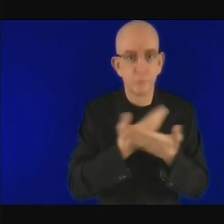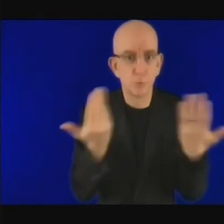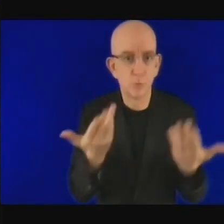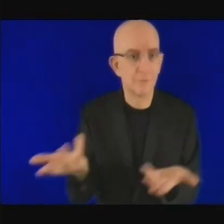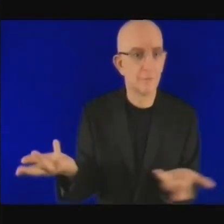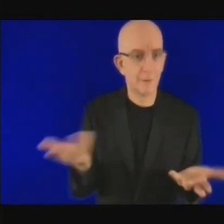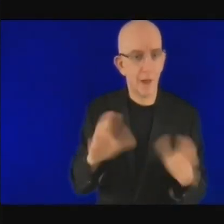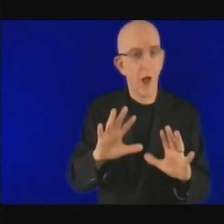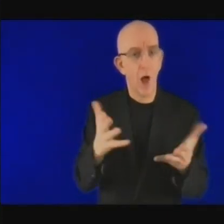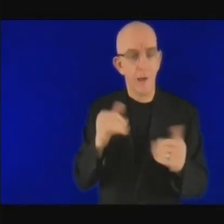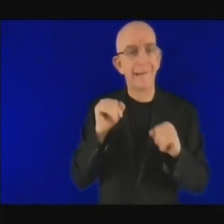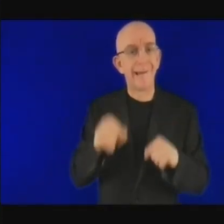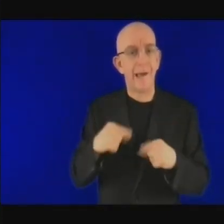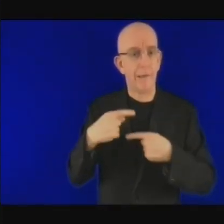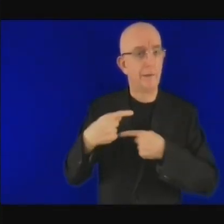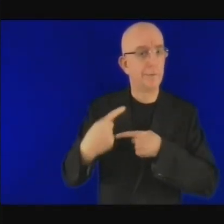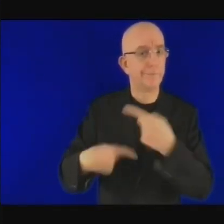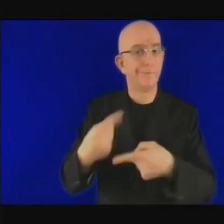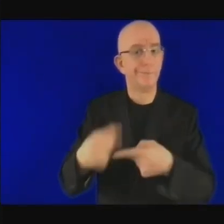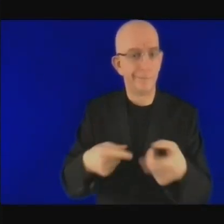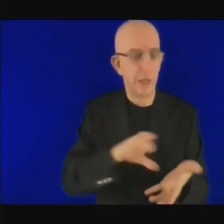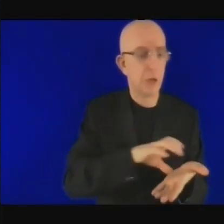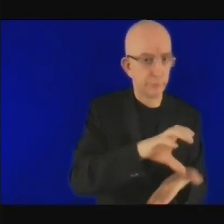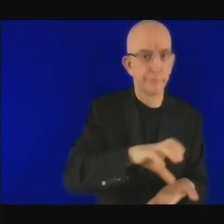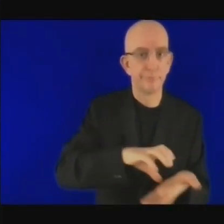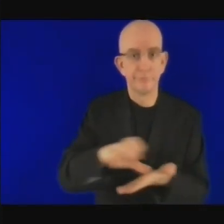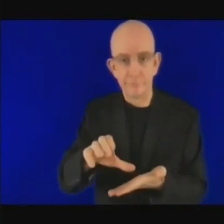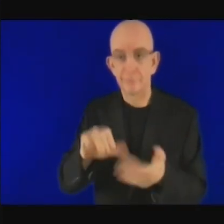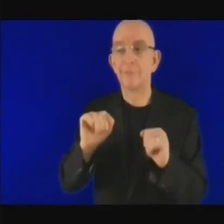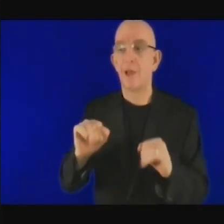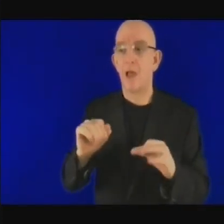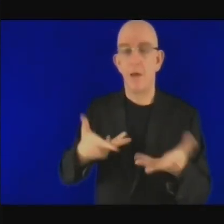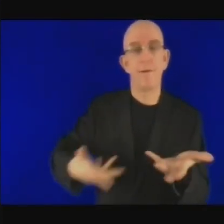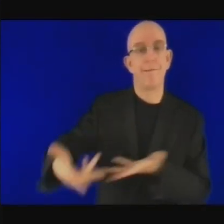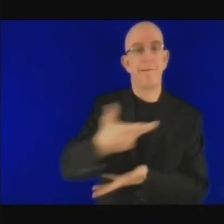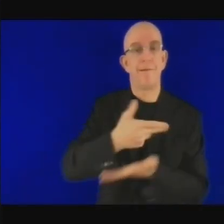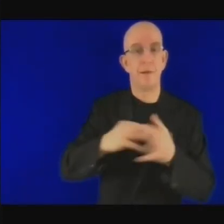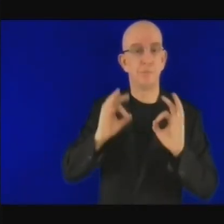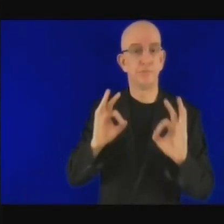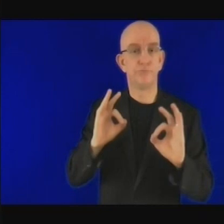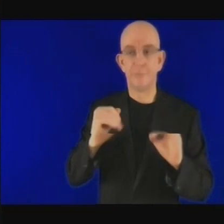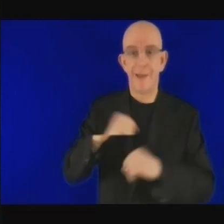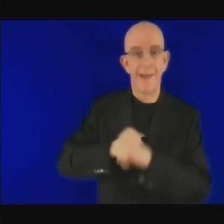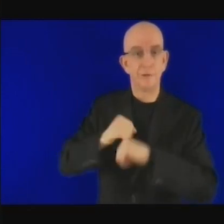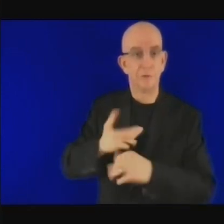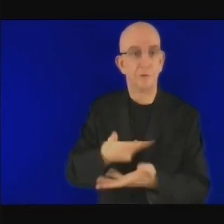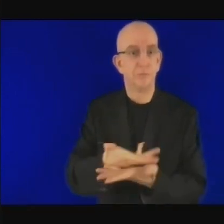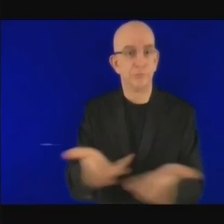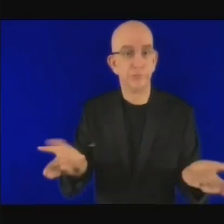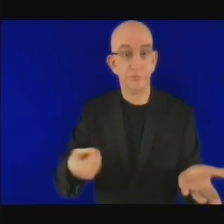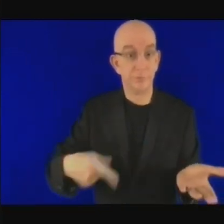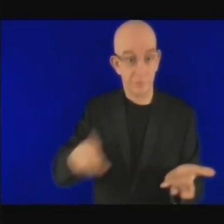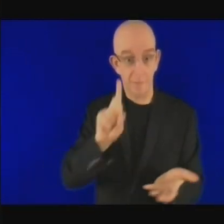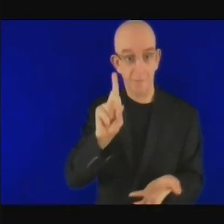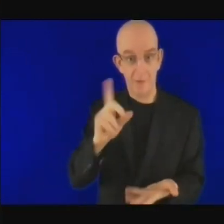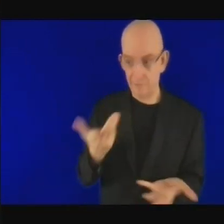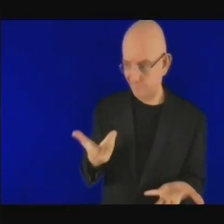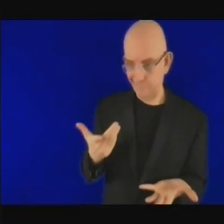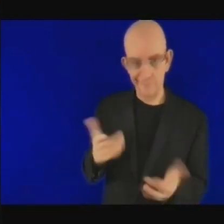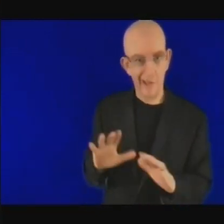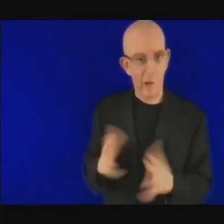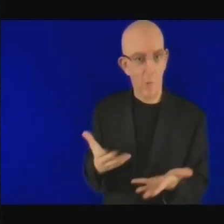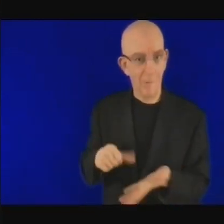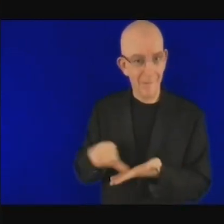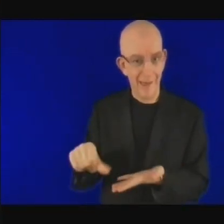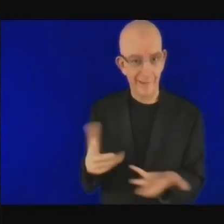les États ne peuvent même pas payer le service de la dette ? Nous avons le problème des capacités d'absorption. C'est un problème très important.